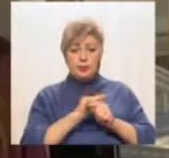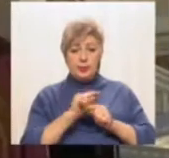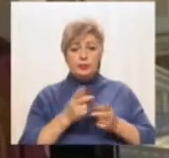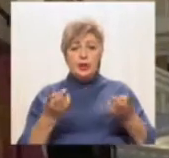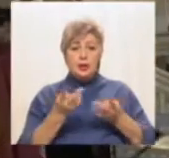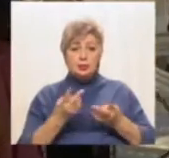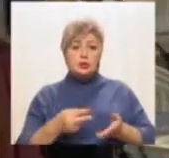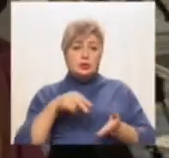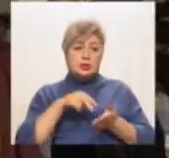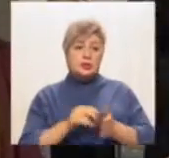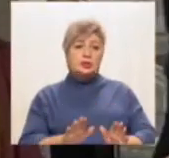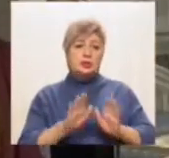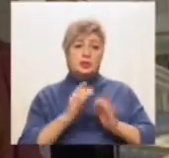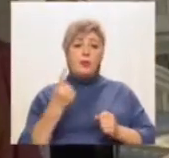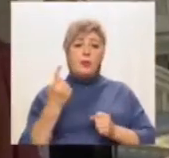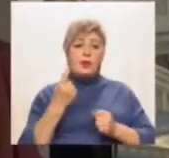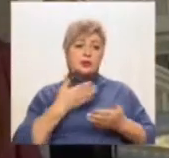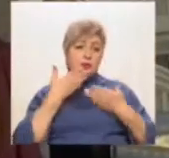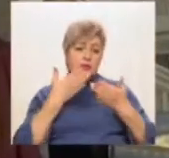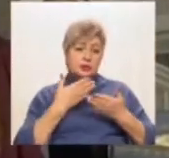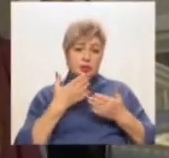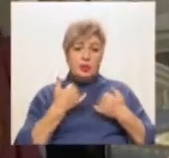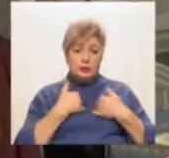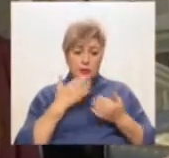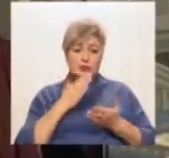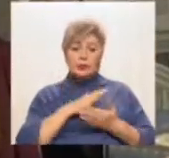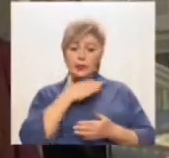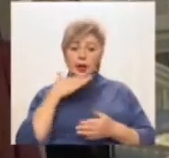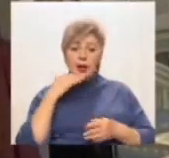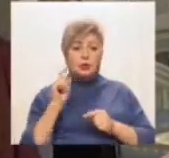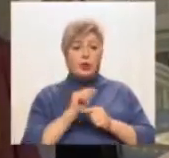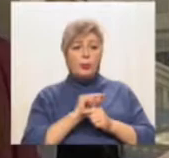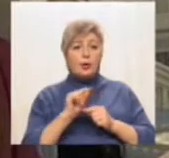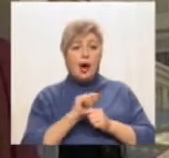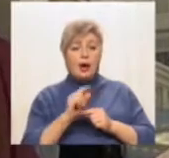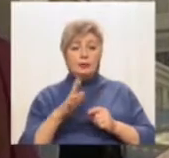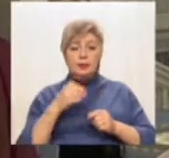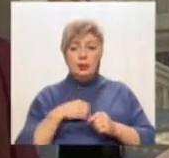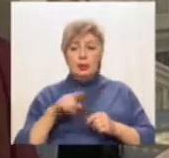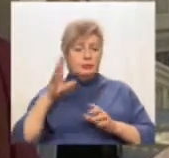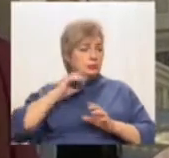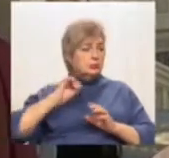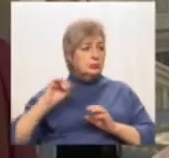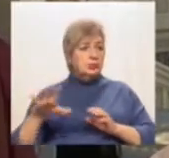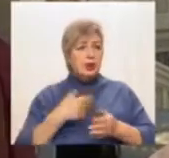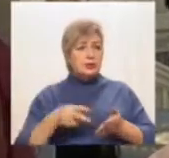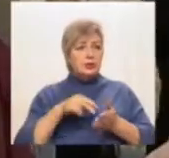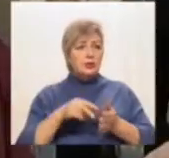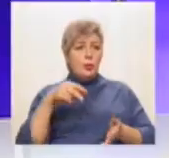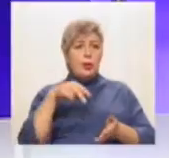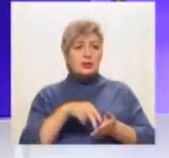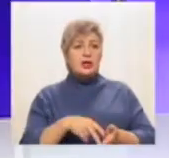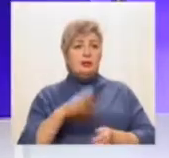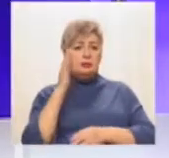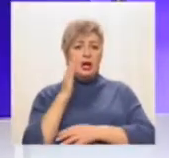ставити тільки у першому читанні. У нас є багато правок, ми їх готуємо, оформляємо юридично, але попро це він усе одно поставив на голосування.